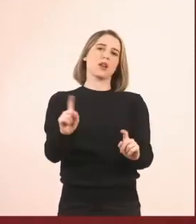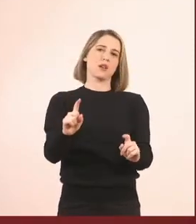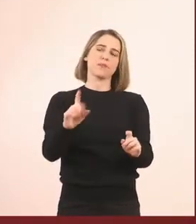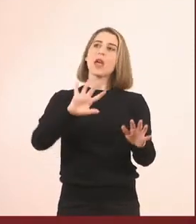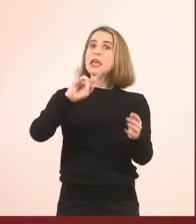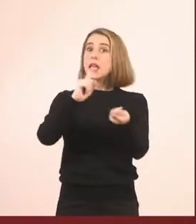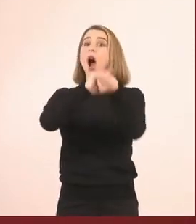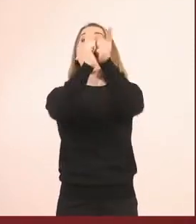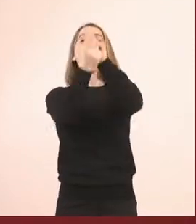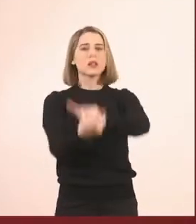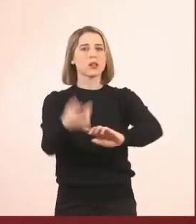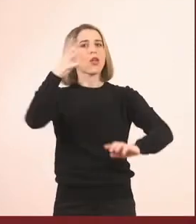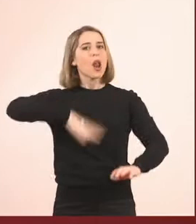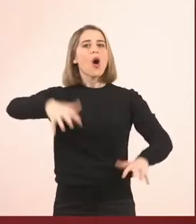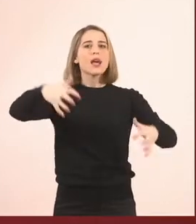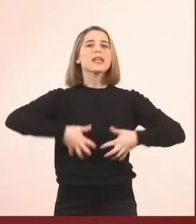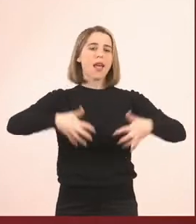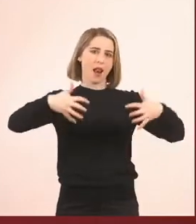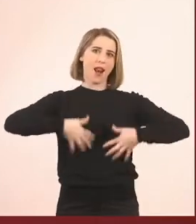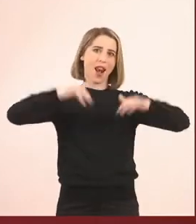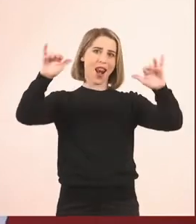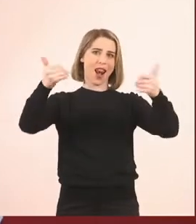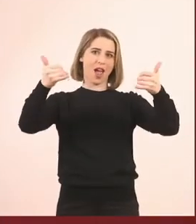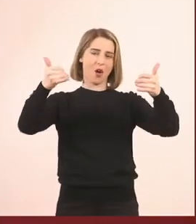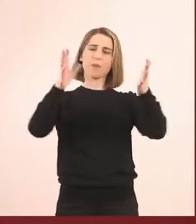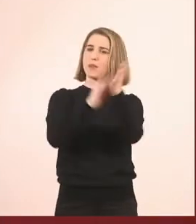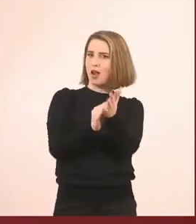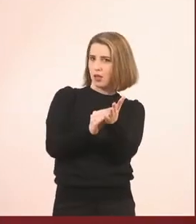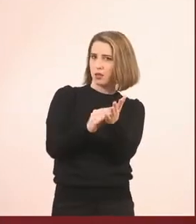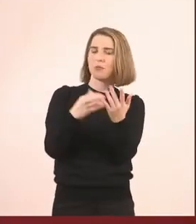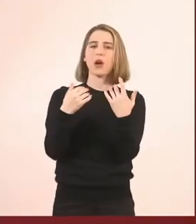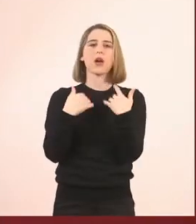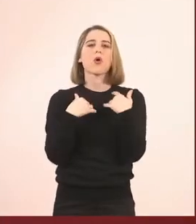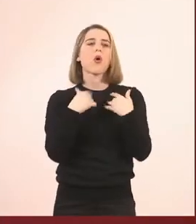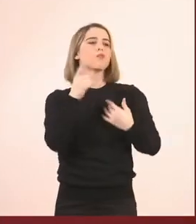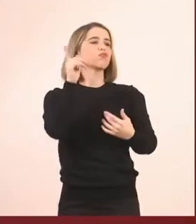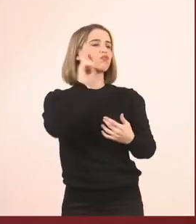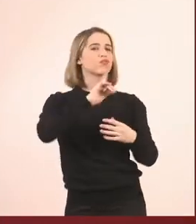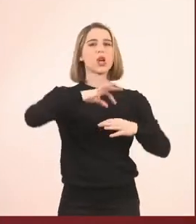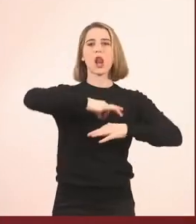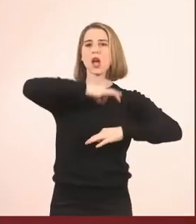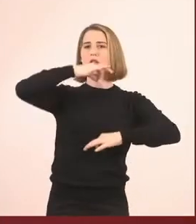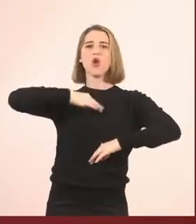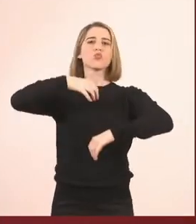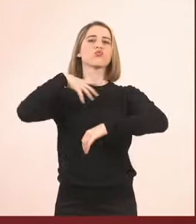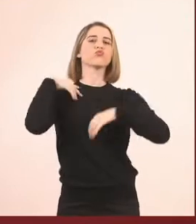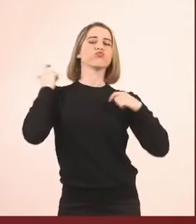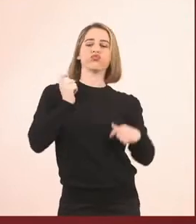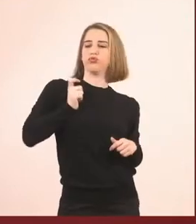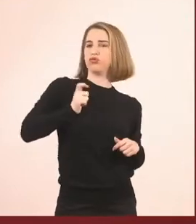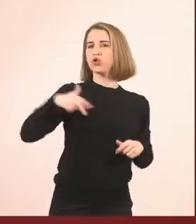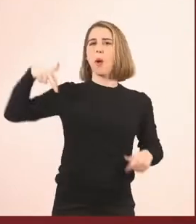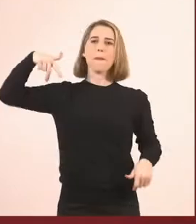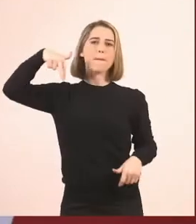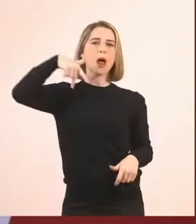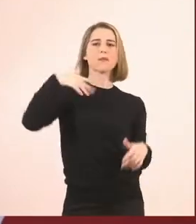γελάτε, θέλετε να γελάσετε ας πούμε, δηλαδή παίζετε ότι είσαστε οι κύριοι στο κοριτσάκι αυτό το μετασπίρτα, ότι είσαστε αυτοί πλούσιοι που περπατάνε από